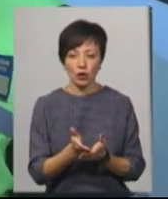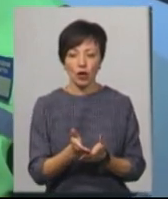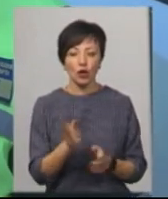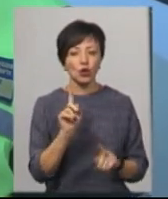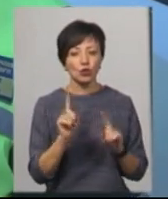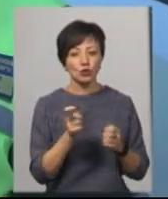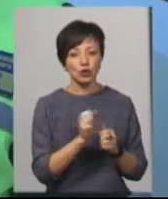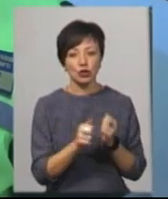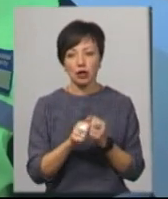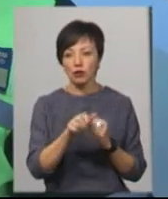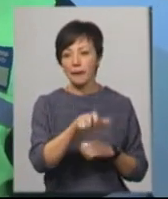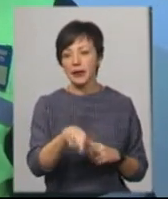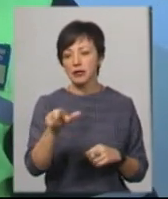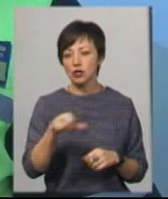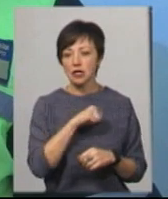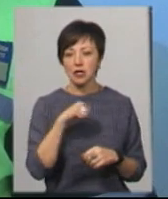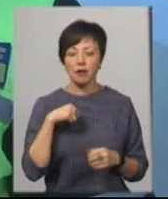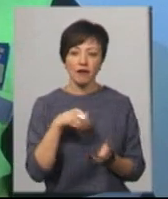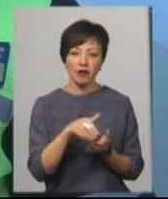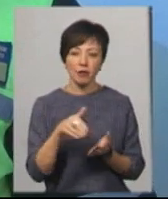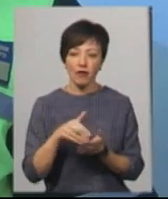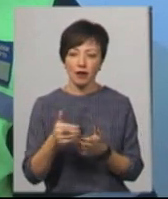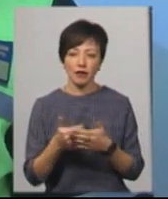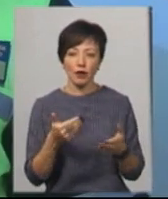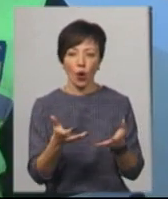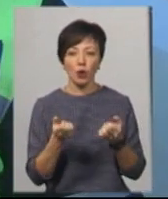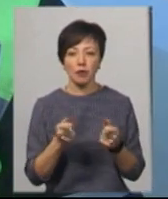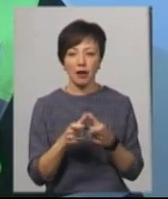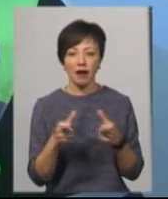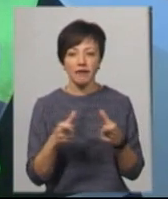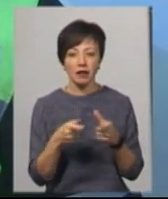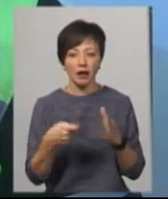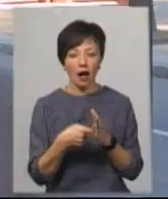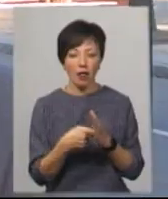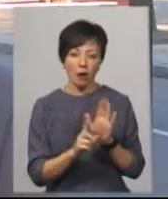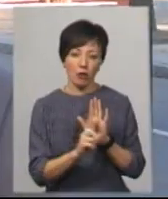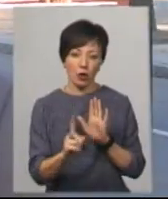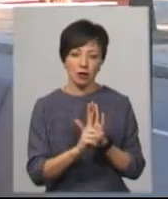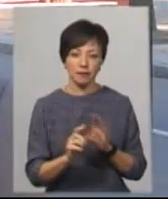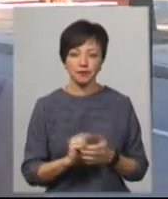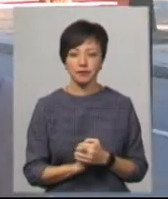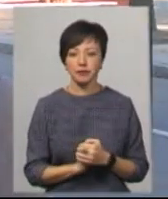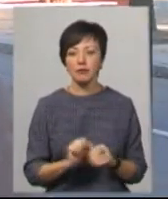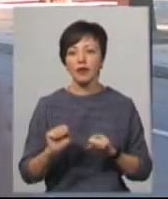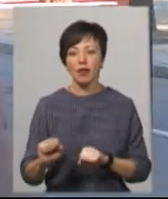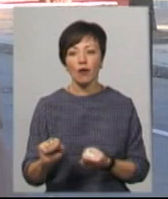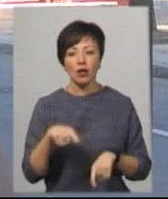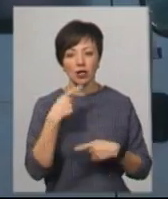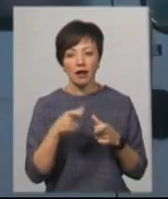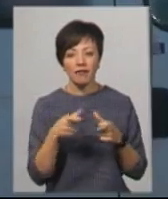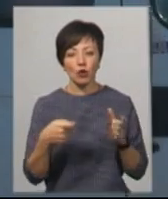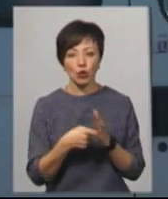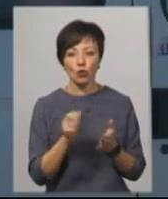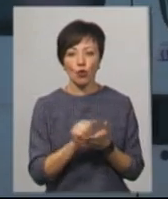дуже часто пасажири самі відмовляються від отримання квитка на проїзд. Адвокат Олег Савінський каже, квиток – це